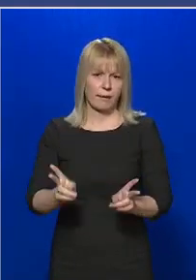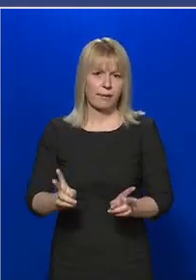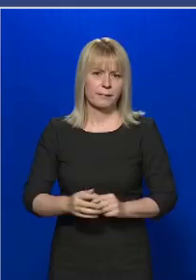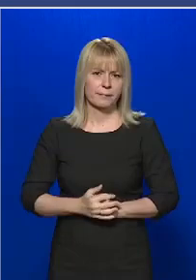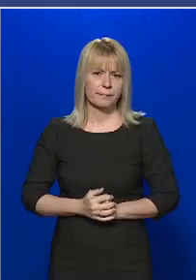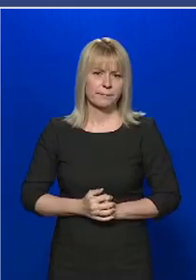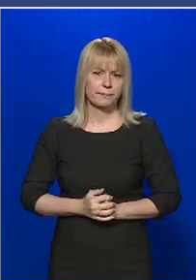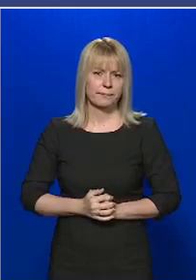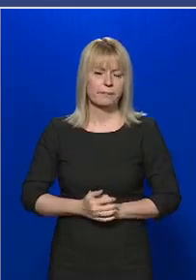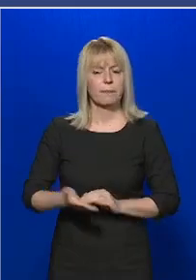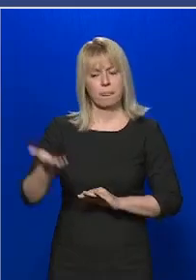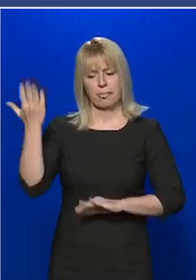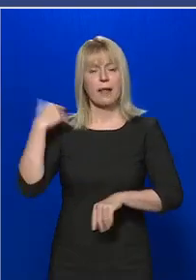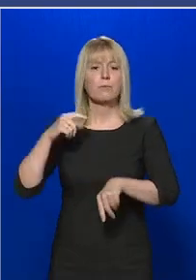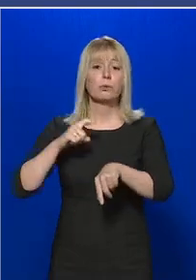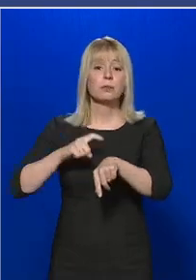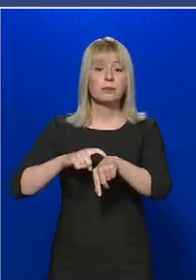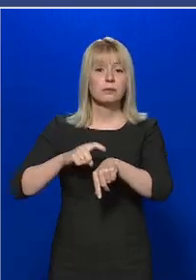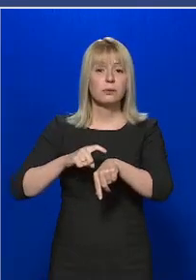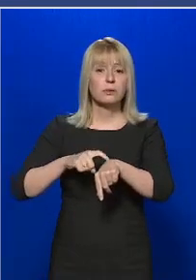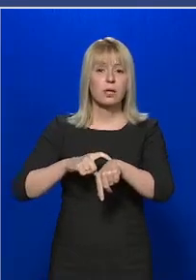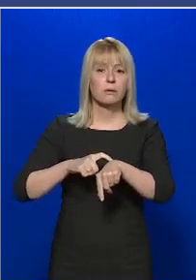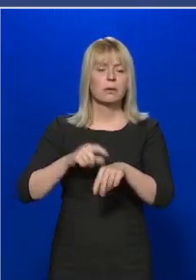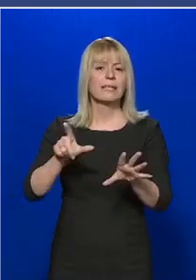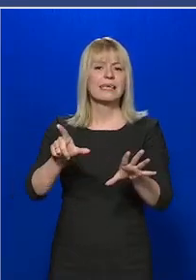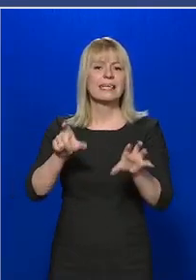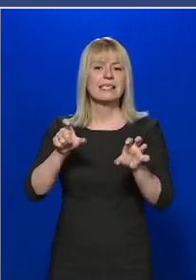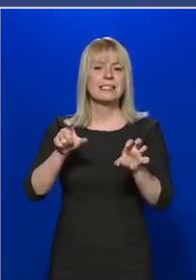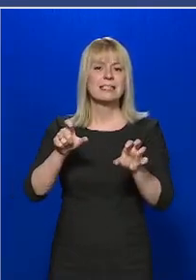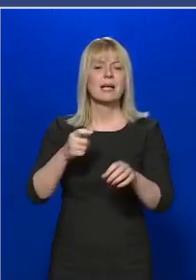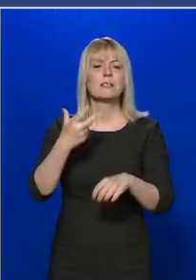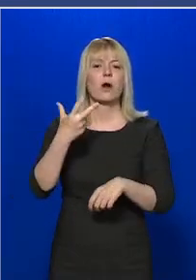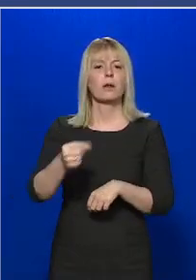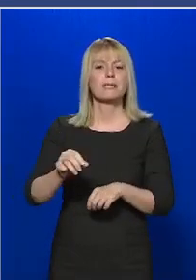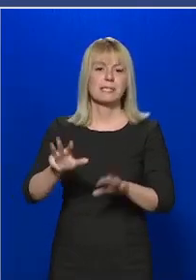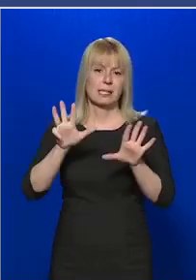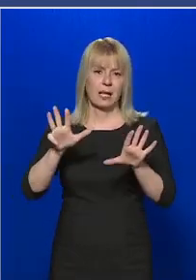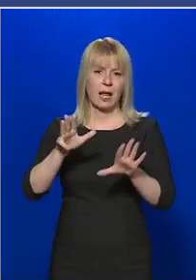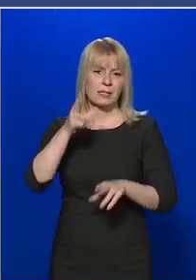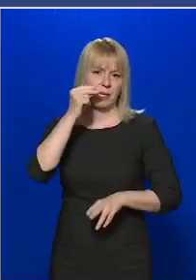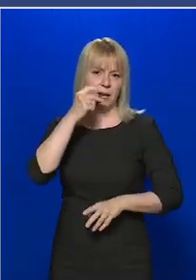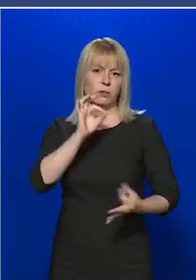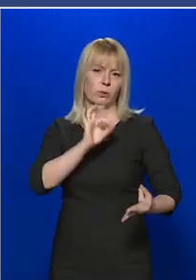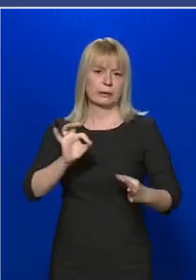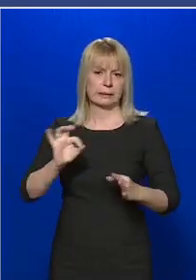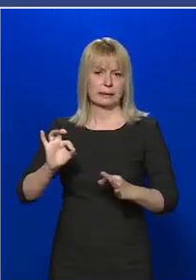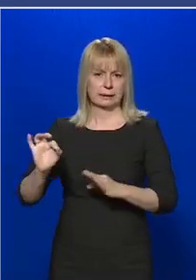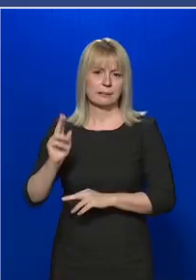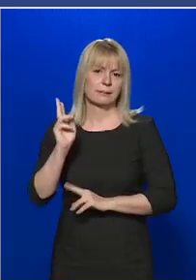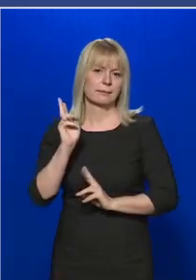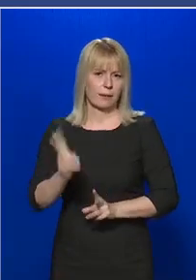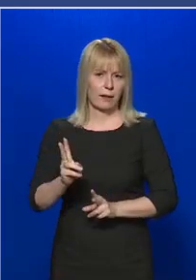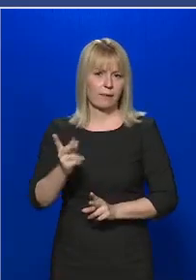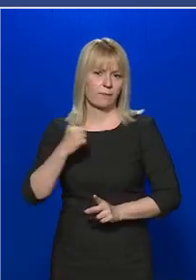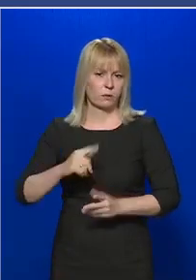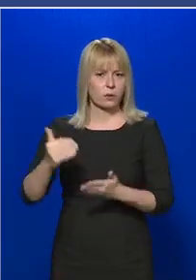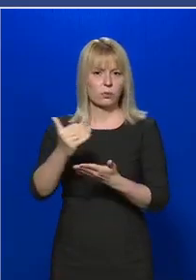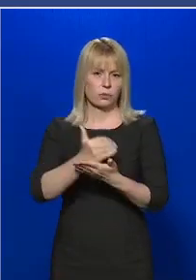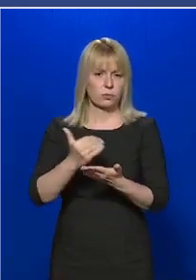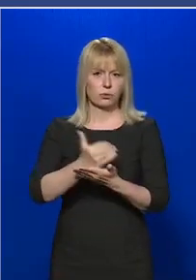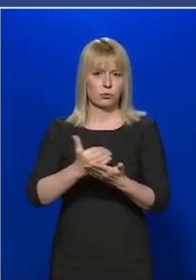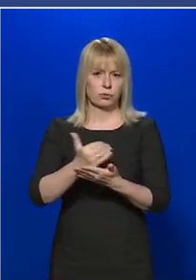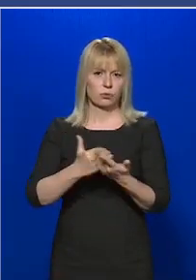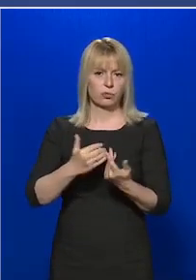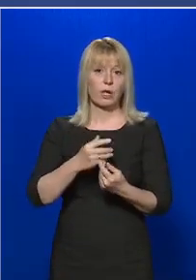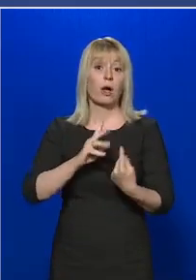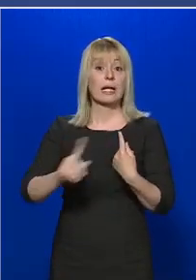Az elmúlt időszakban 739 rendőri intézkedést foganatosítottunk a kiárási korlátozást